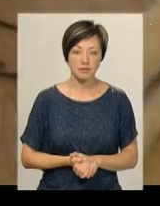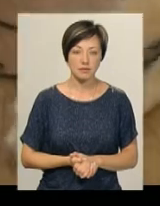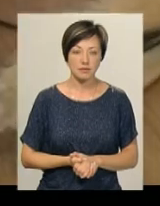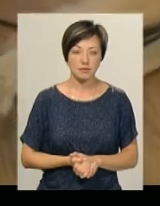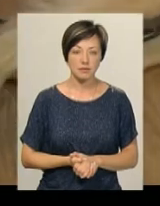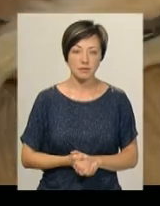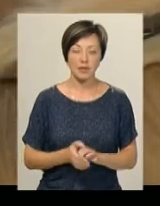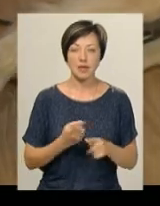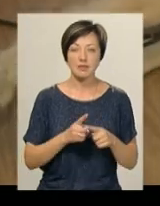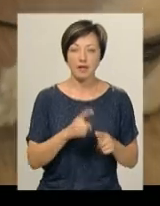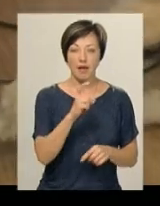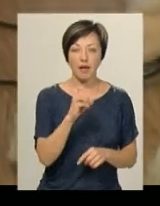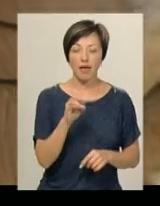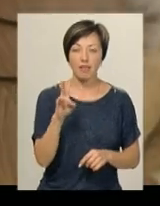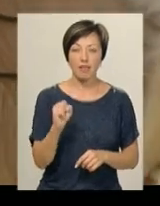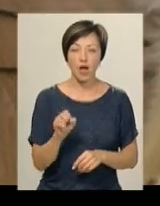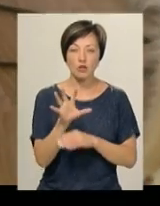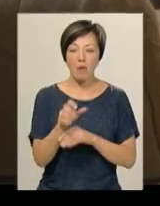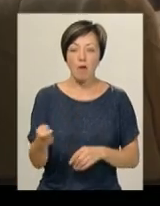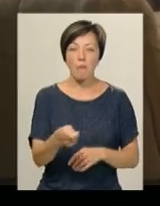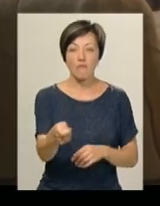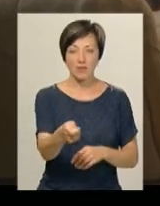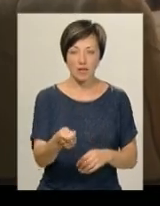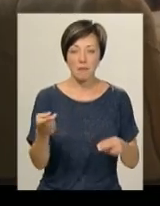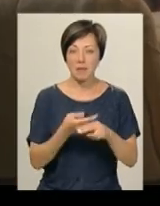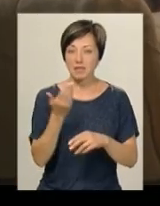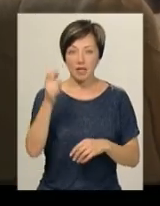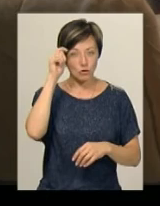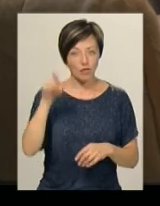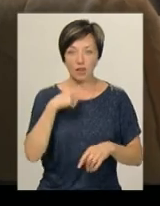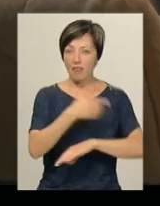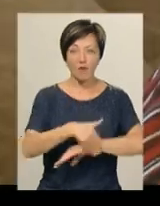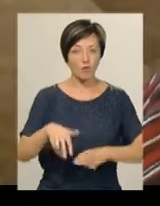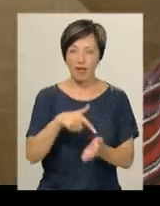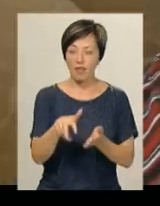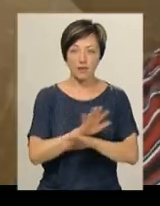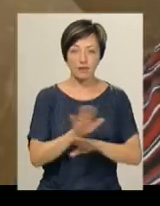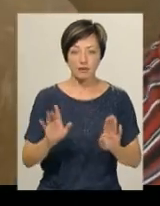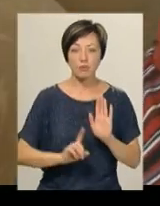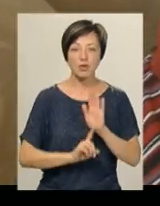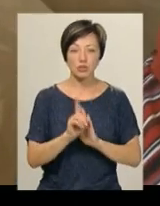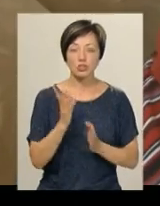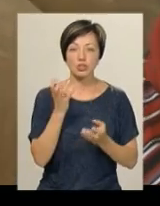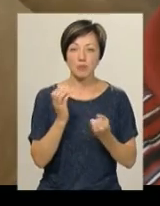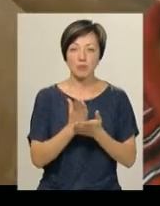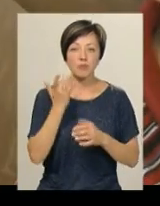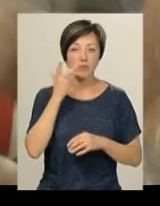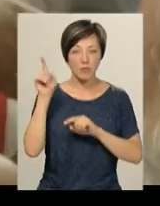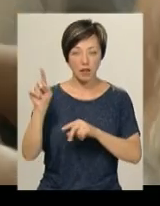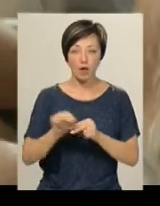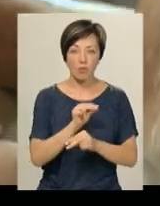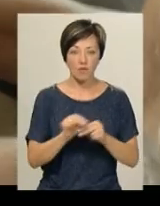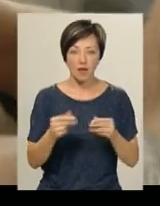Це Хена, собака-поводаря Олександра Дармороса. Без неї, каже чоловік, на вулицю не виходить. Хоча спершу, ще перебуваючи у США на